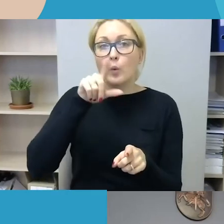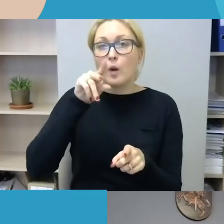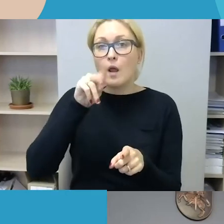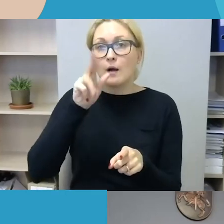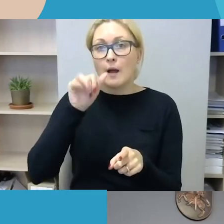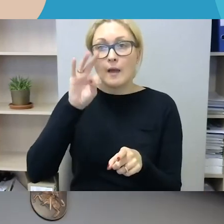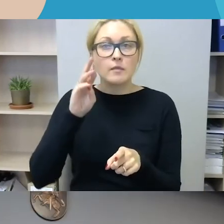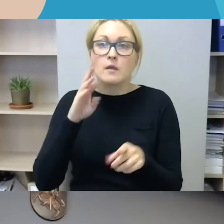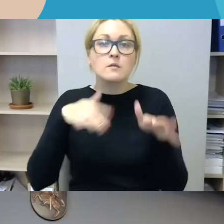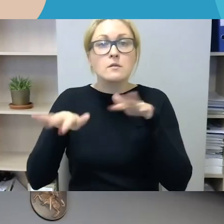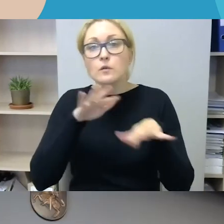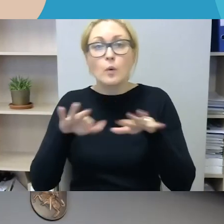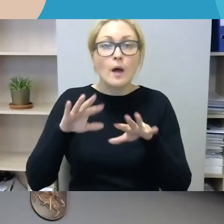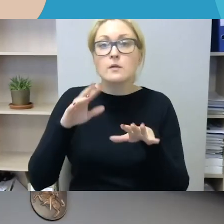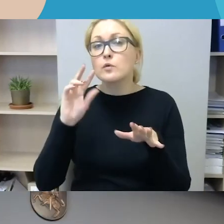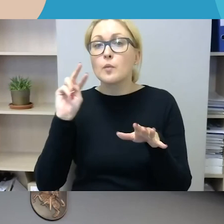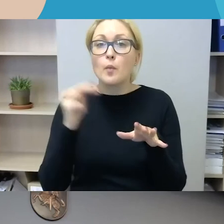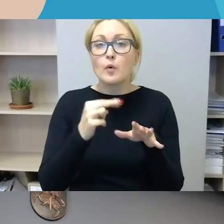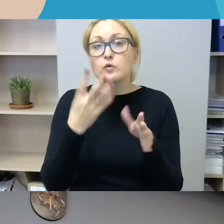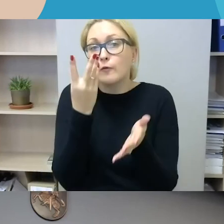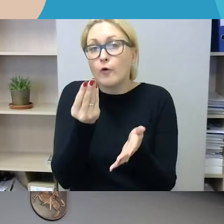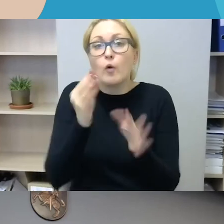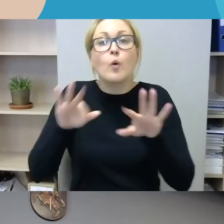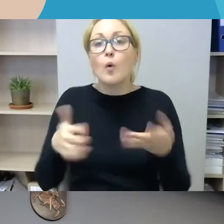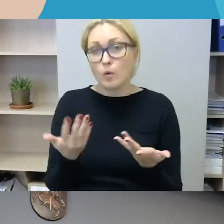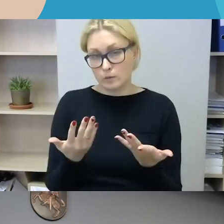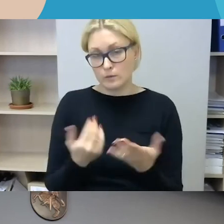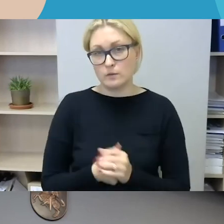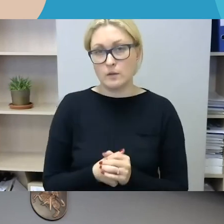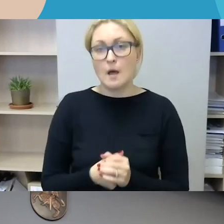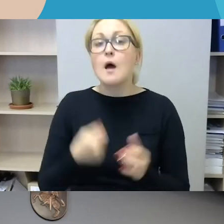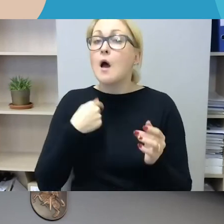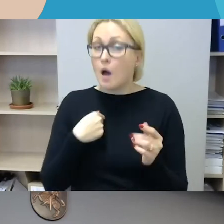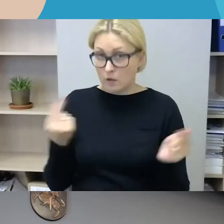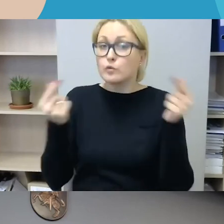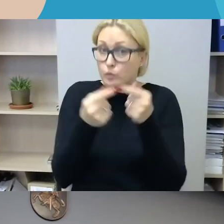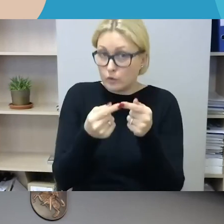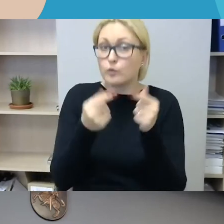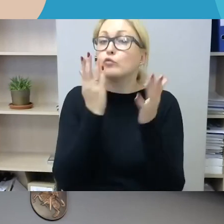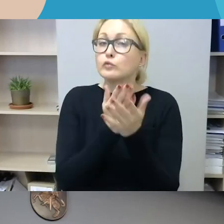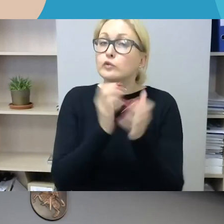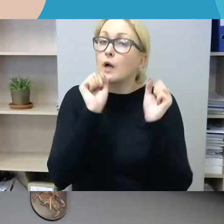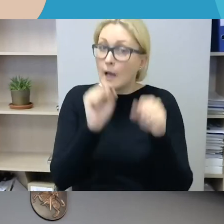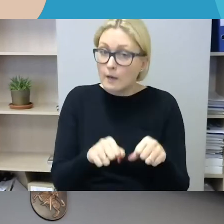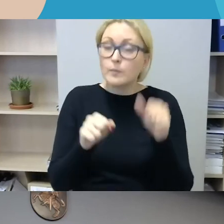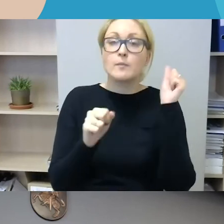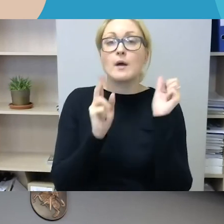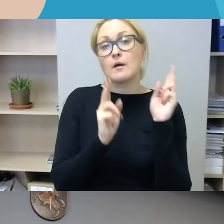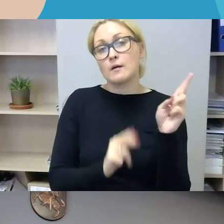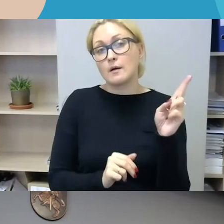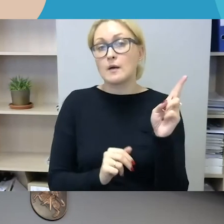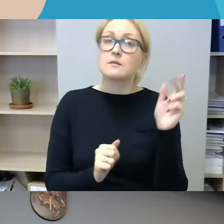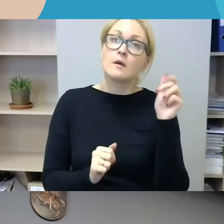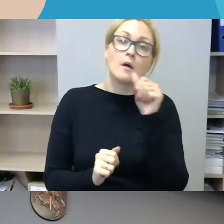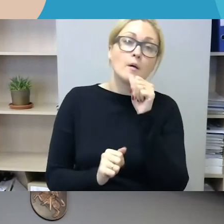viską matytumėt ir kaip čia būtų galima? Aš sutinku, jog šiom atveju yra sudaryta galimybė greiptis asmenim tiek tie,